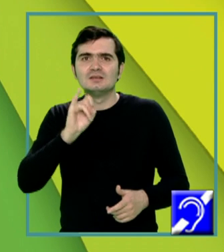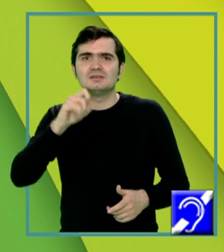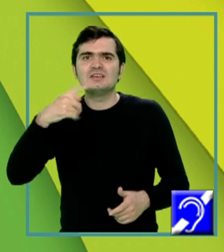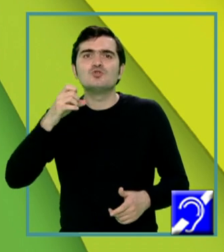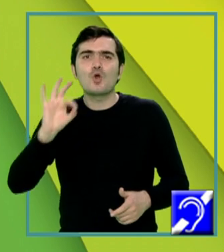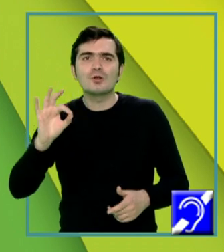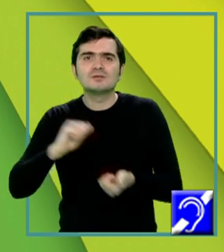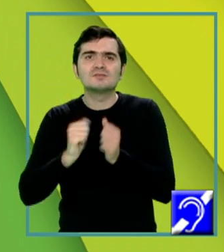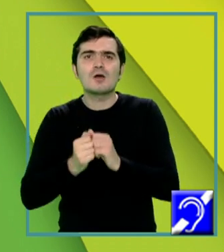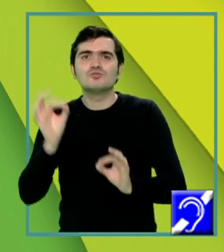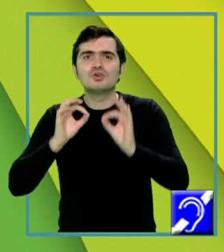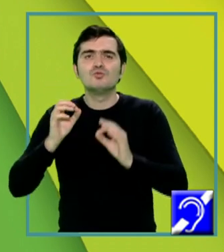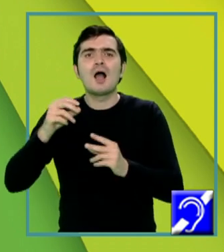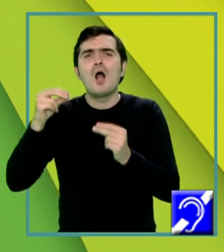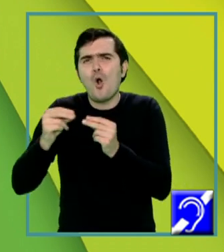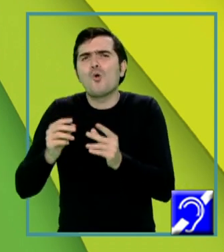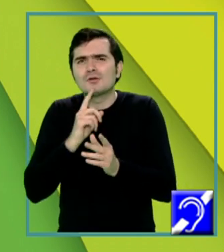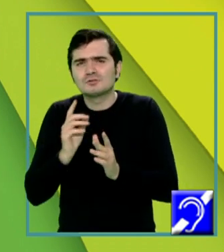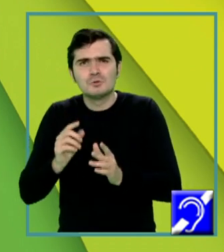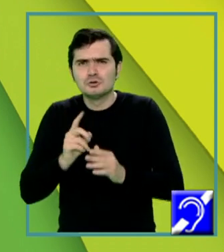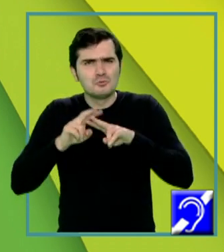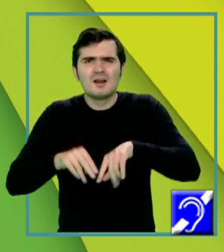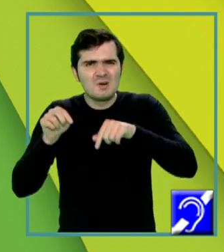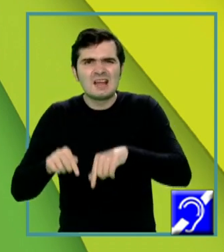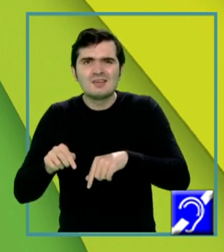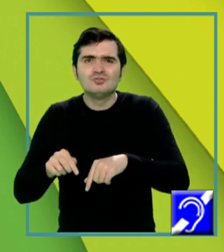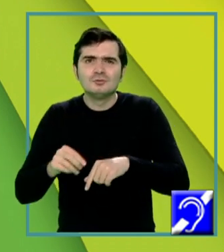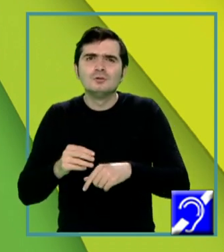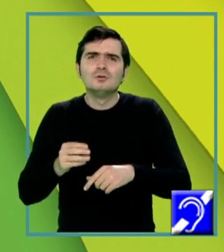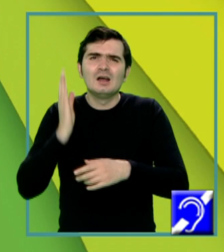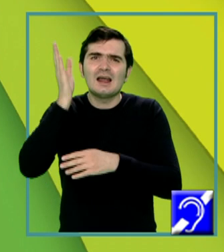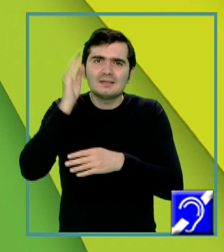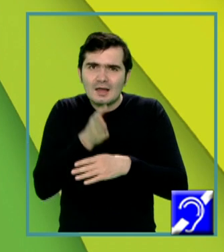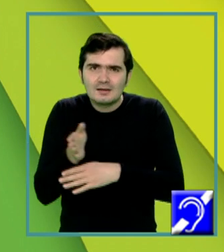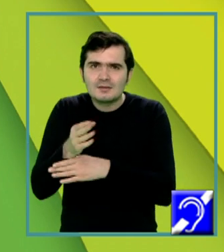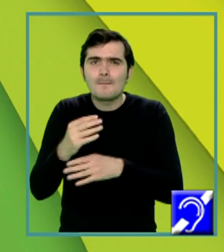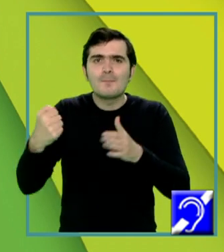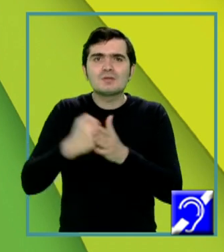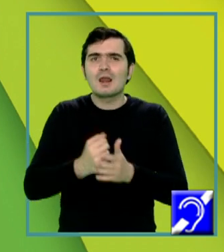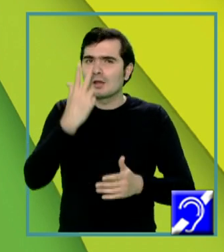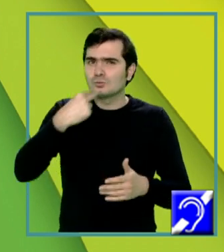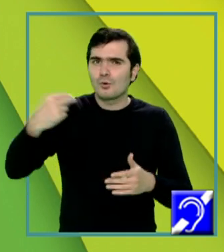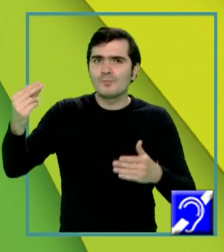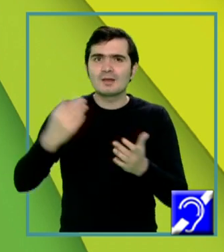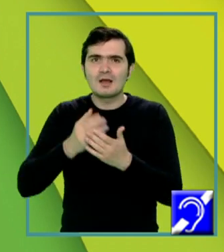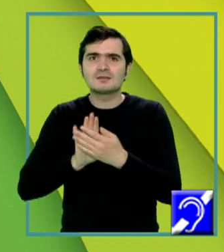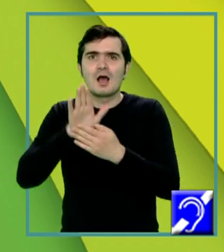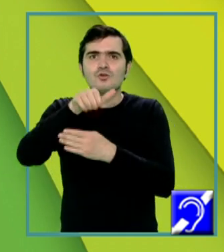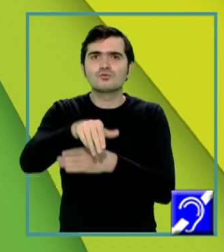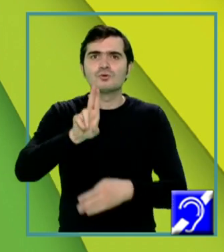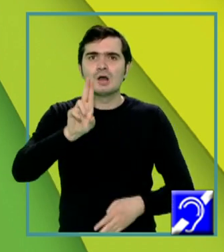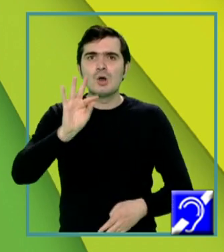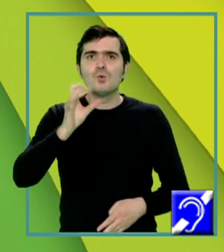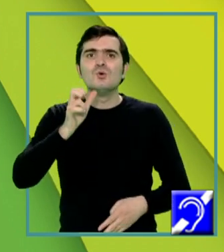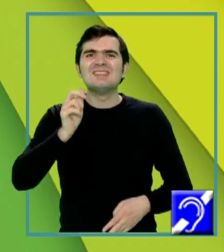sau zigotul nu rămâne aici, înaintează în trompe, căutând drumul spre uter, spre acea mucoasă uterină